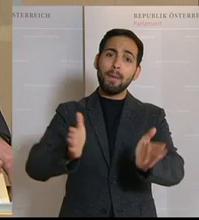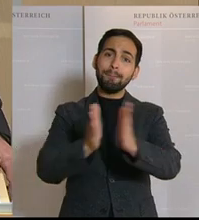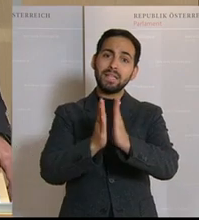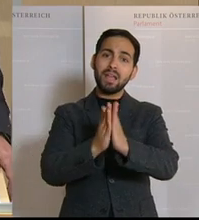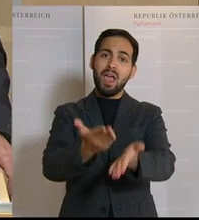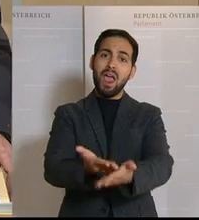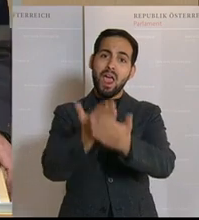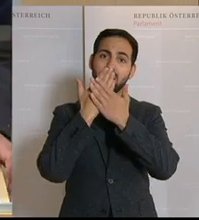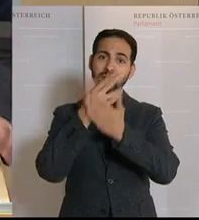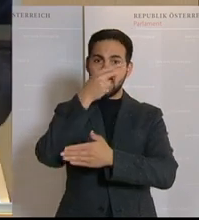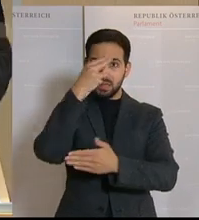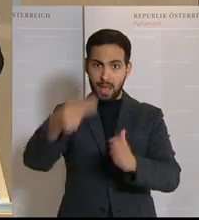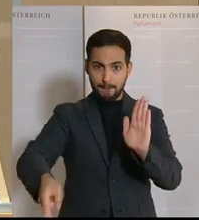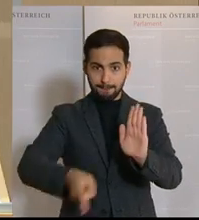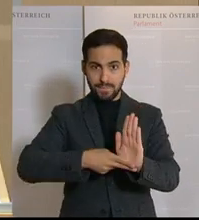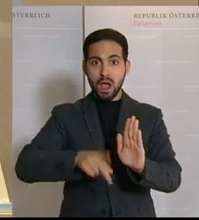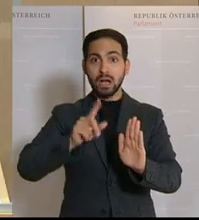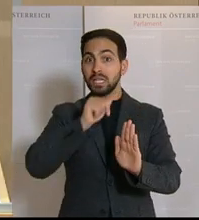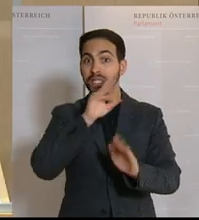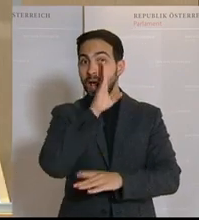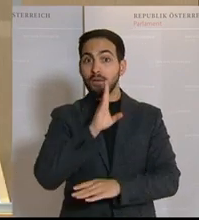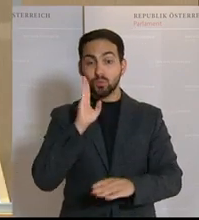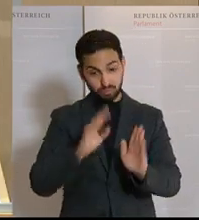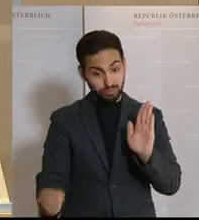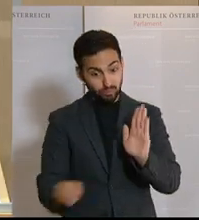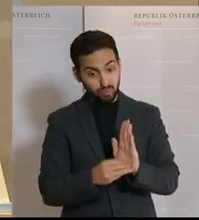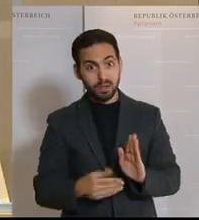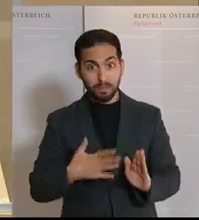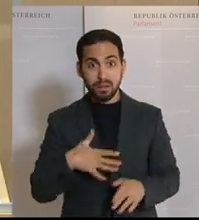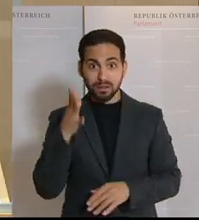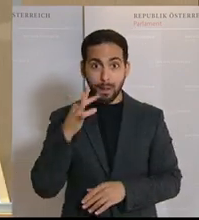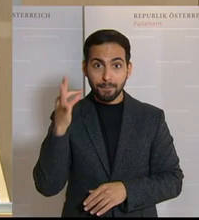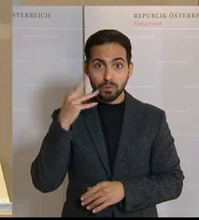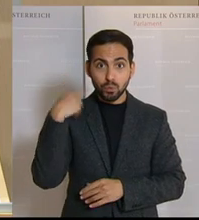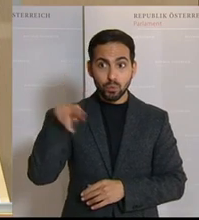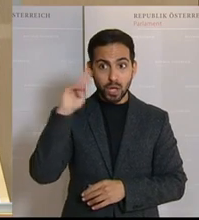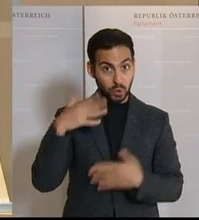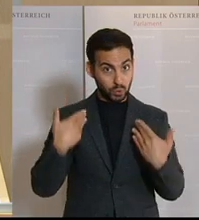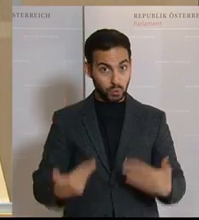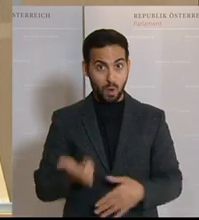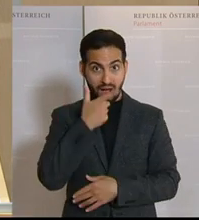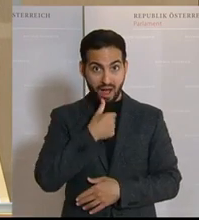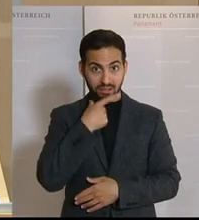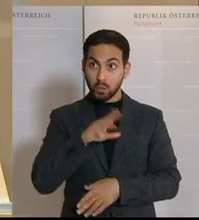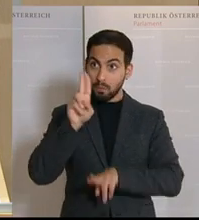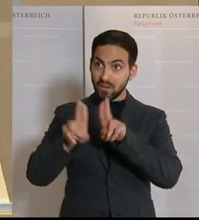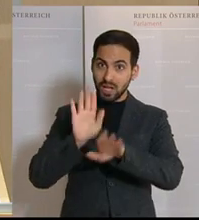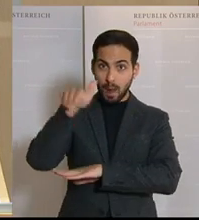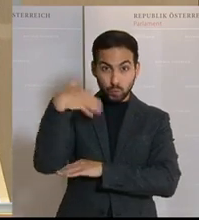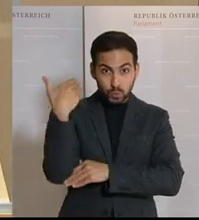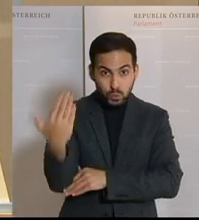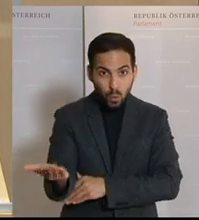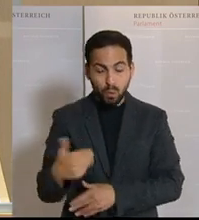Sie uns. Der Name steht drauf, es ist nicht anonym oder irgendwas gekommen. Meine Damen und Herren, was sich hier in den Alten- und Pflegeheimen abspielt, ist auch